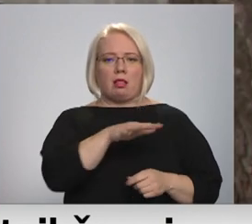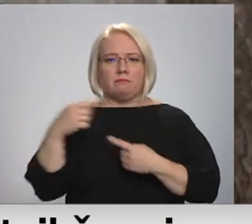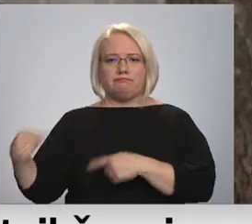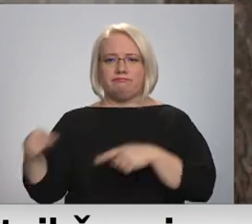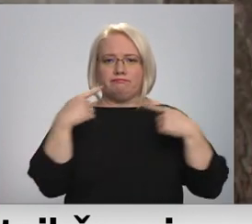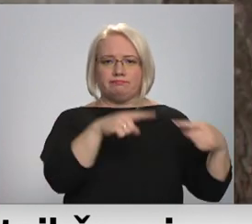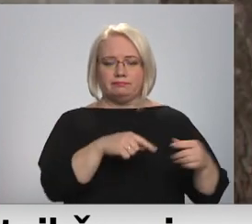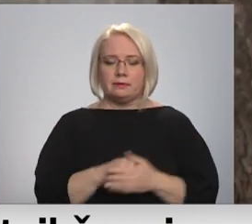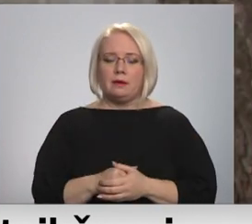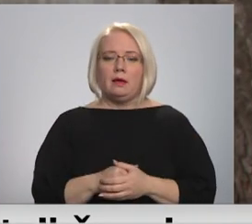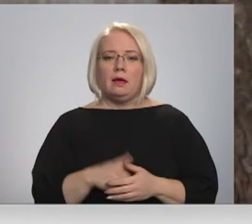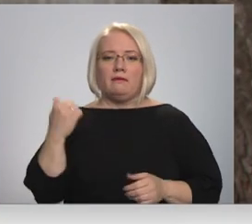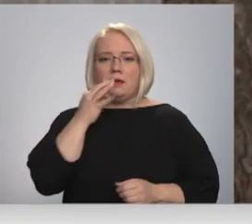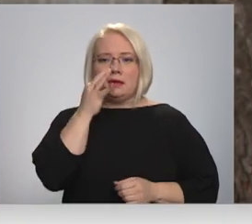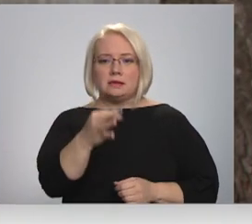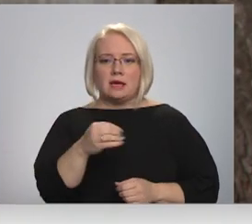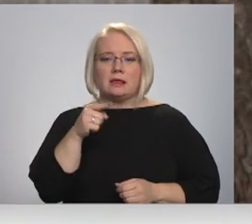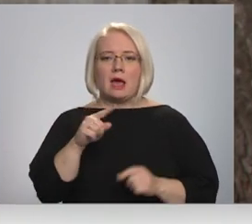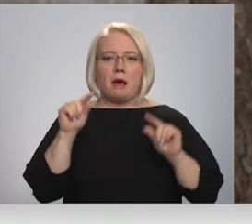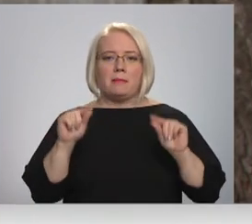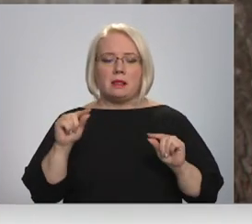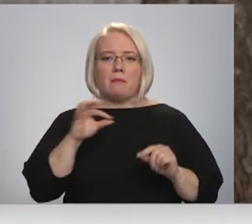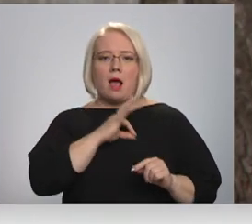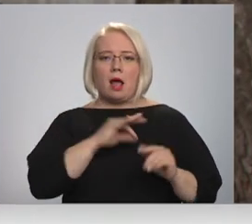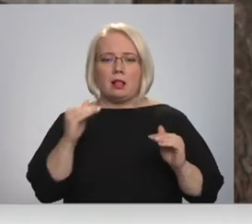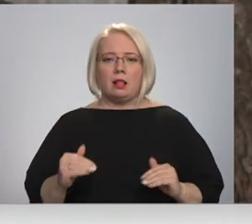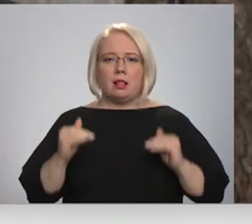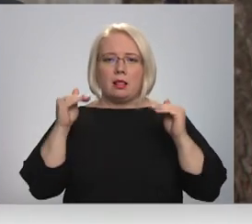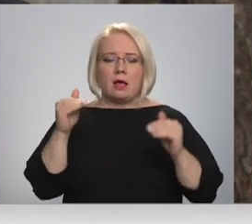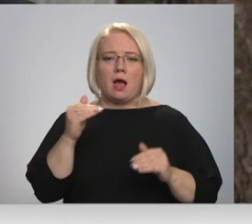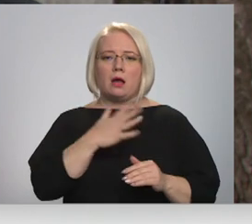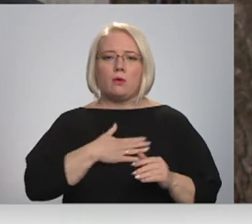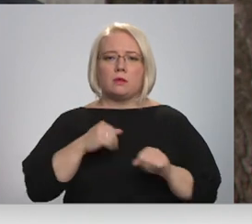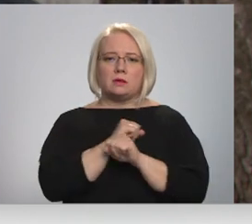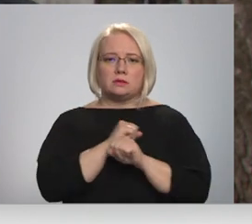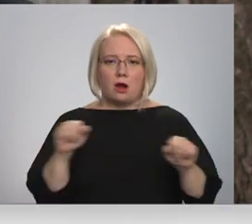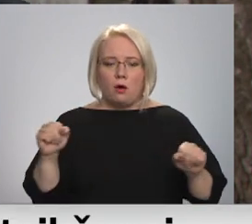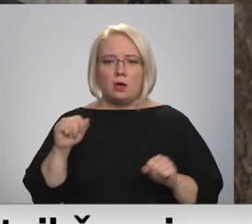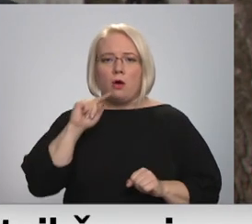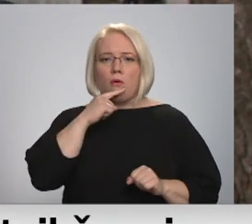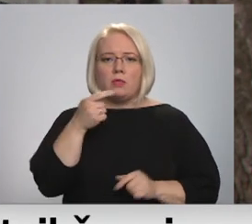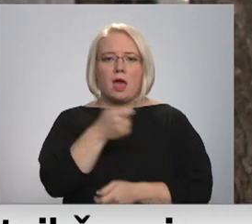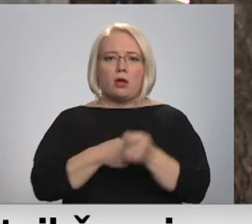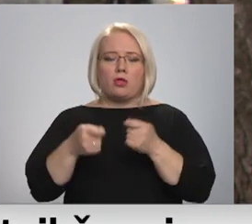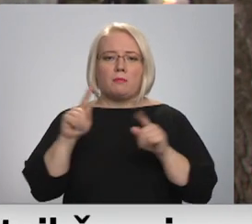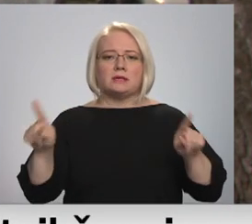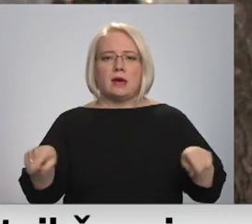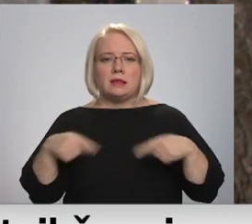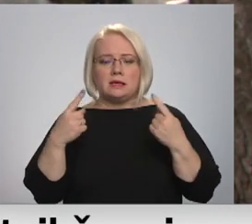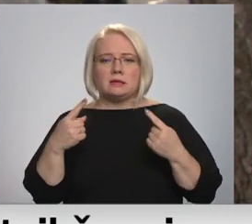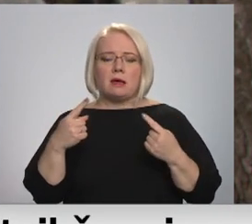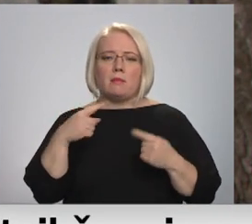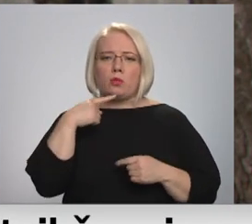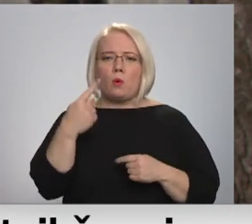piemēram, šī minimāla alga tiek celtu pārlieku strauji un ekonomiska attīstība, piemēram, noteiktos